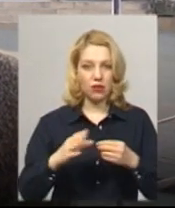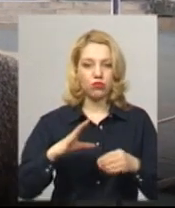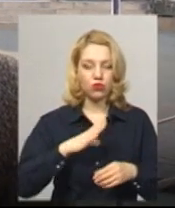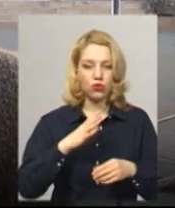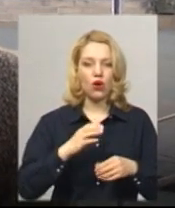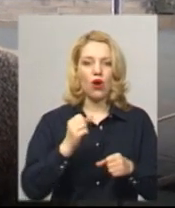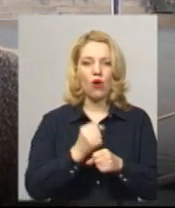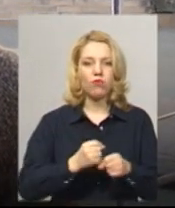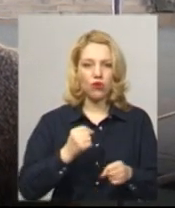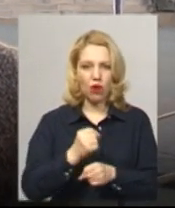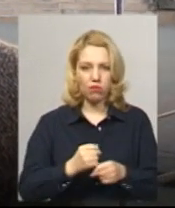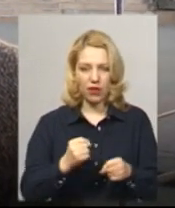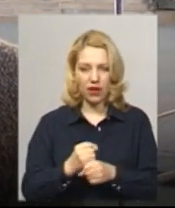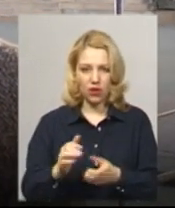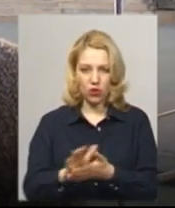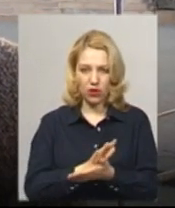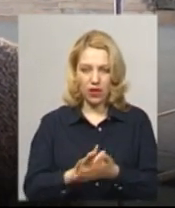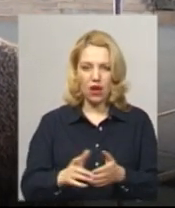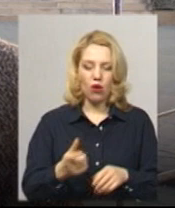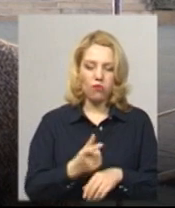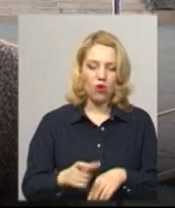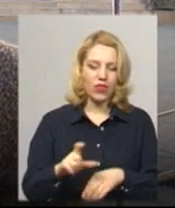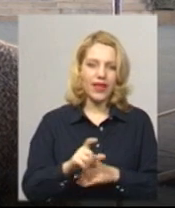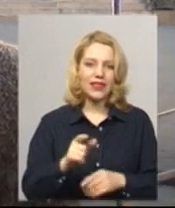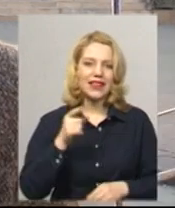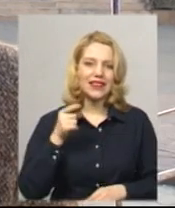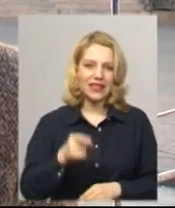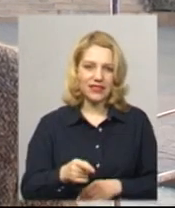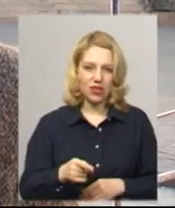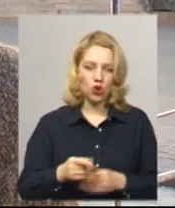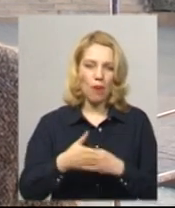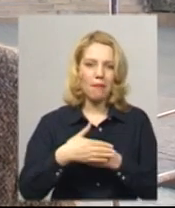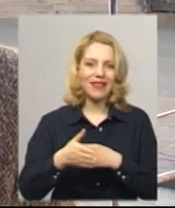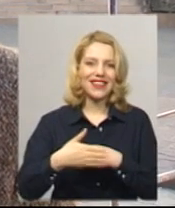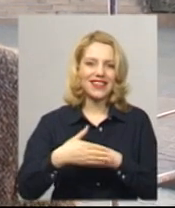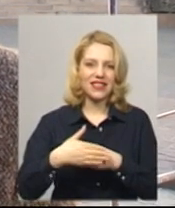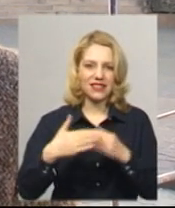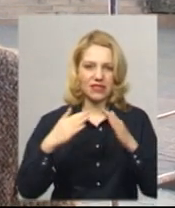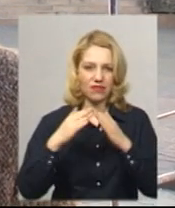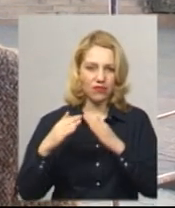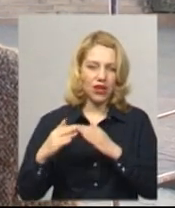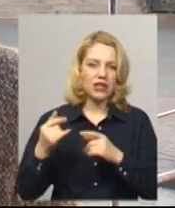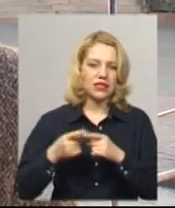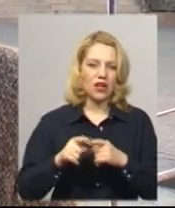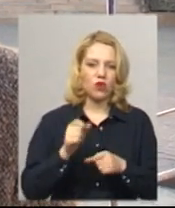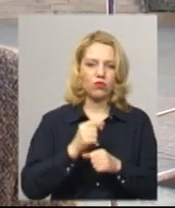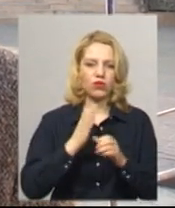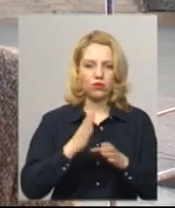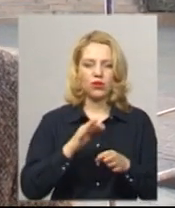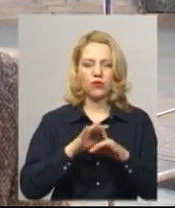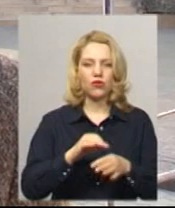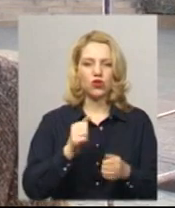оброблено понад тисячу під'їздів. Ця робота буде проводитися щоденно до